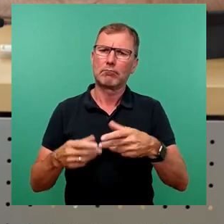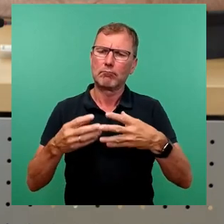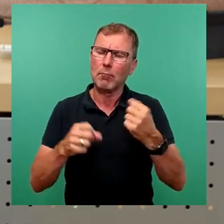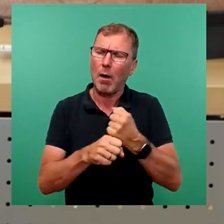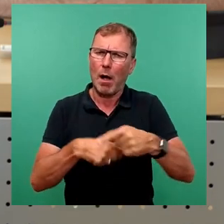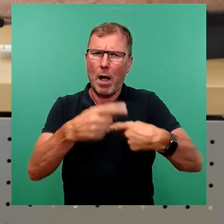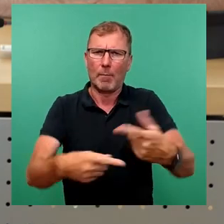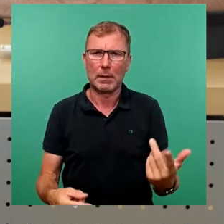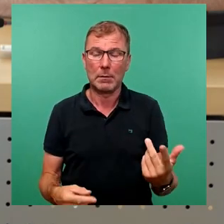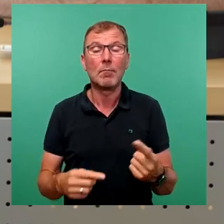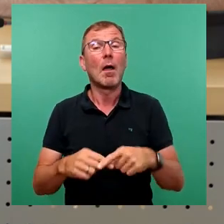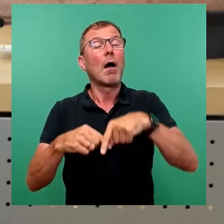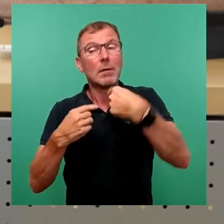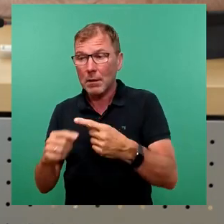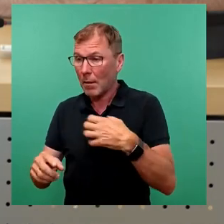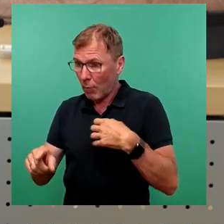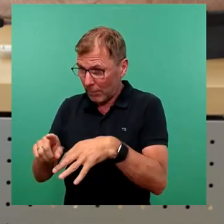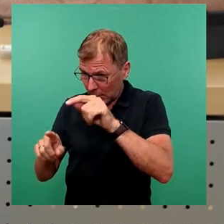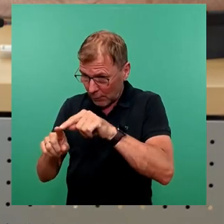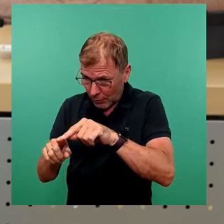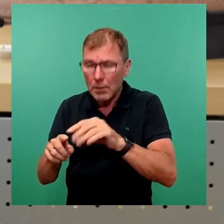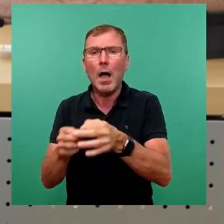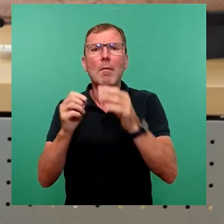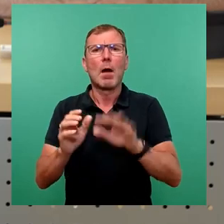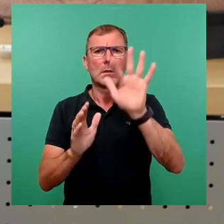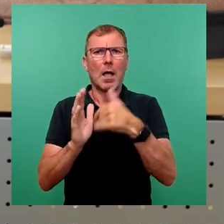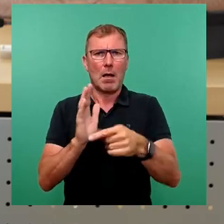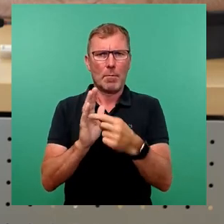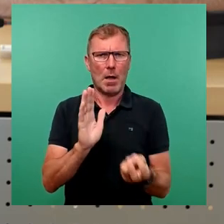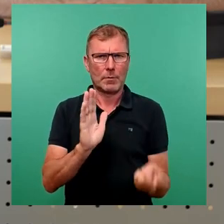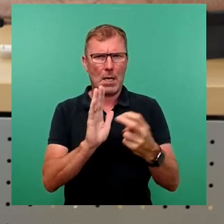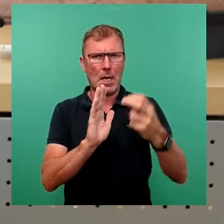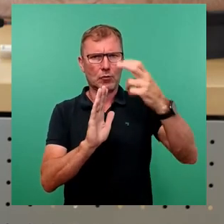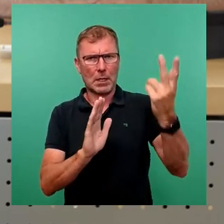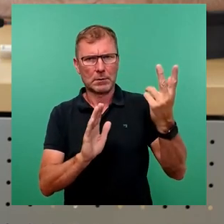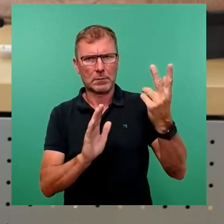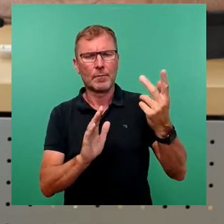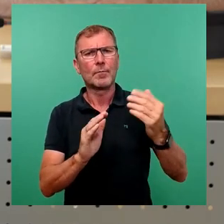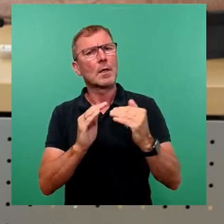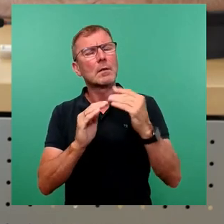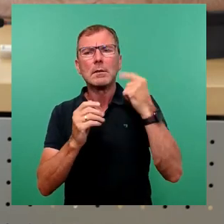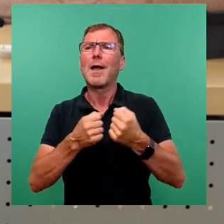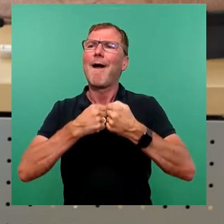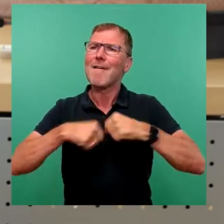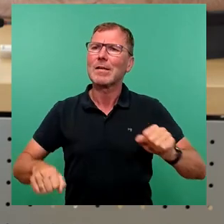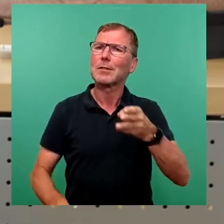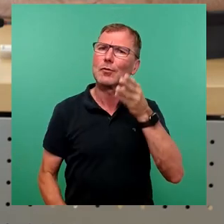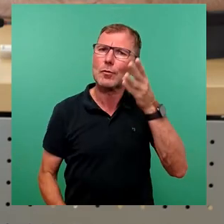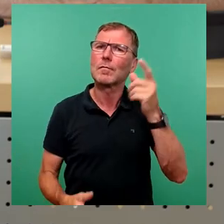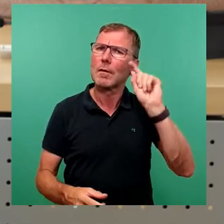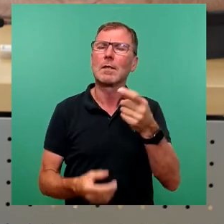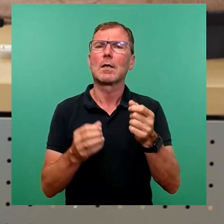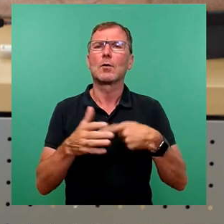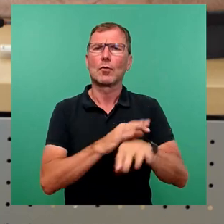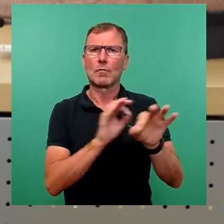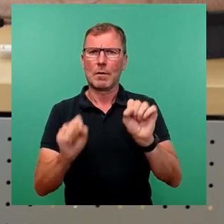Und darauf aufbauend soll dann ein Maßnahmenplan erarbeitet werden, damit die Feste künftig wieder stattfinden